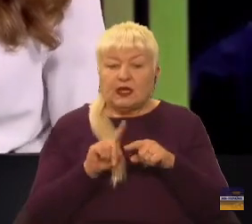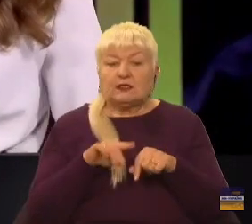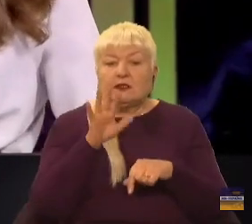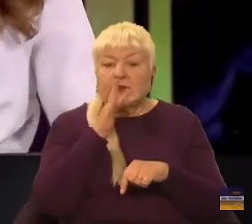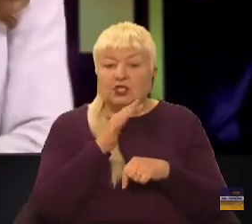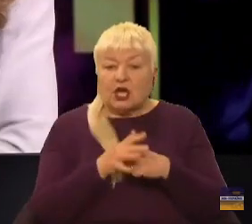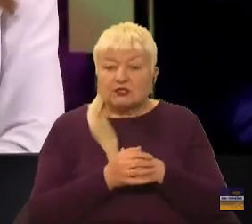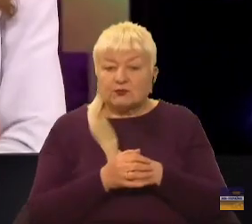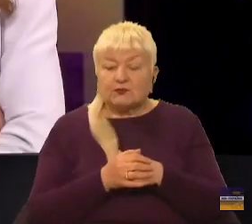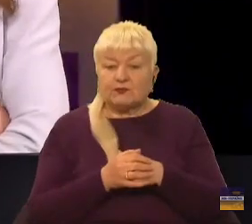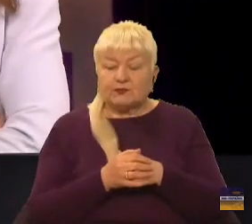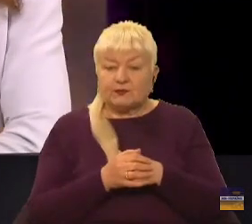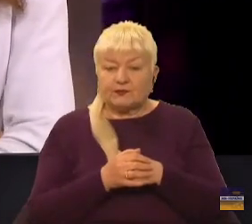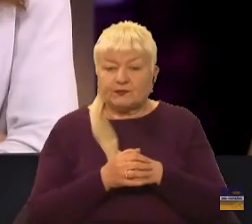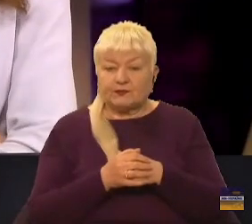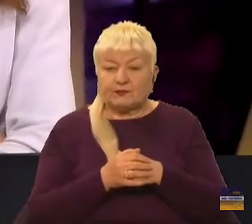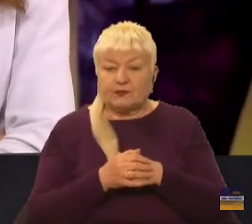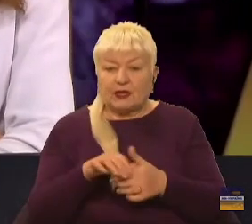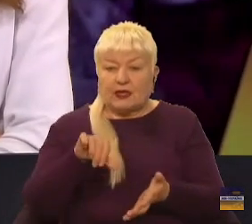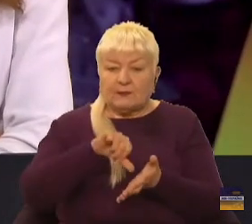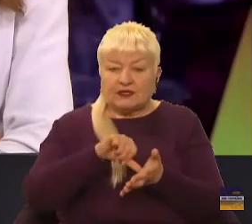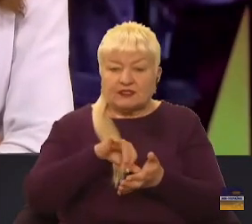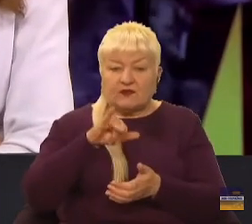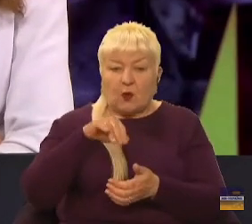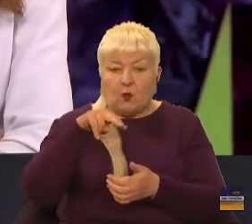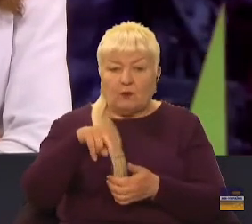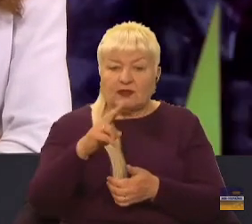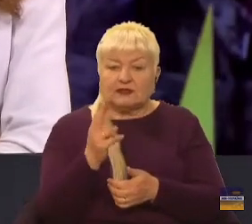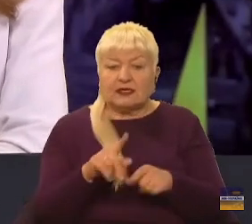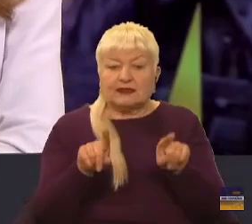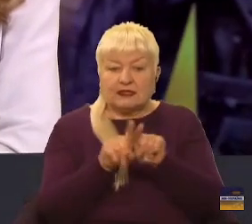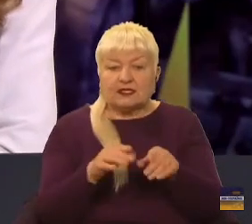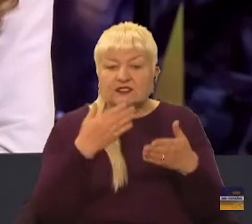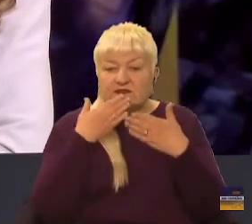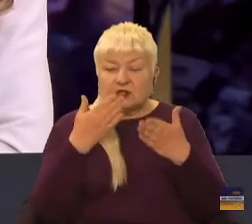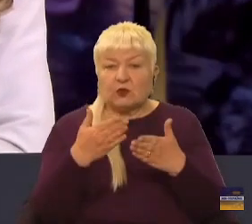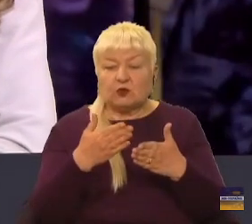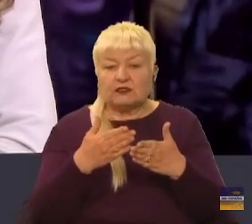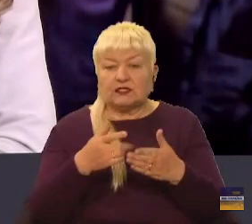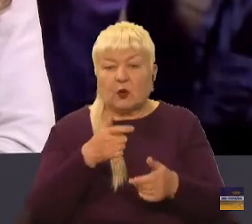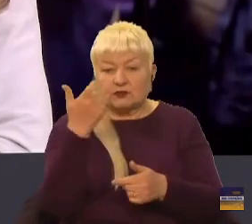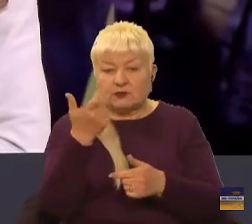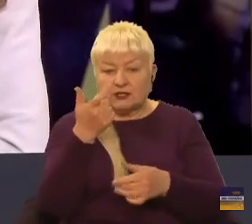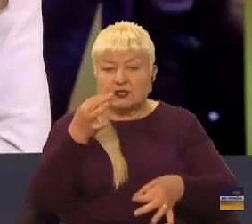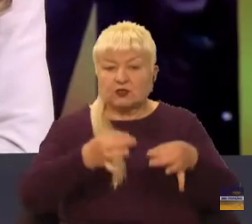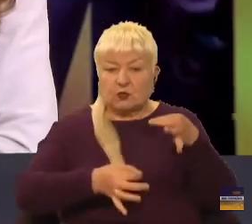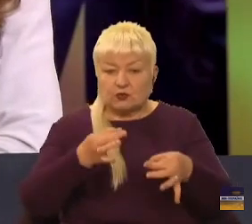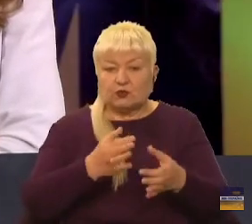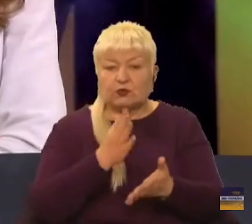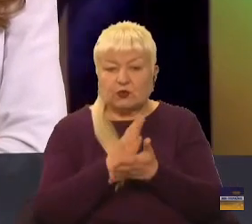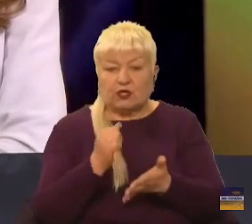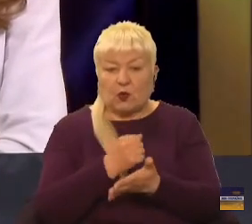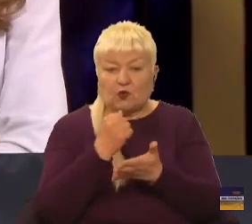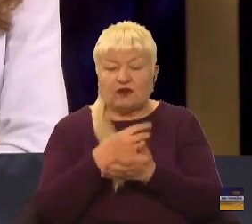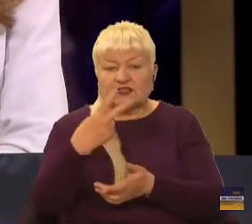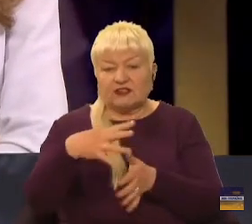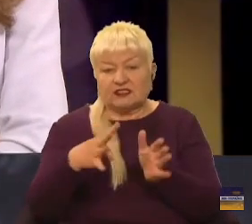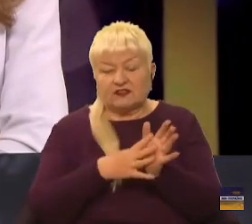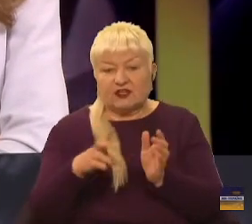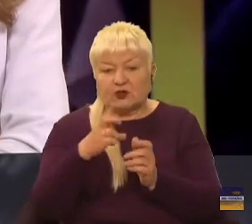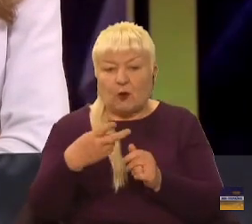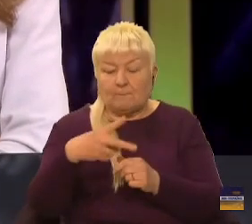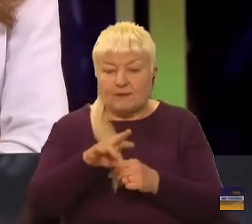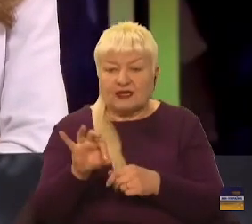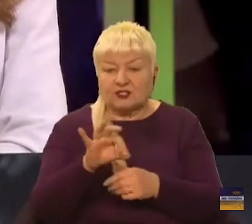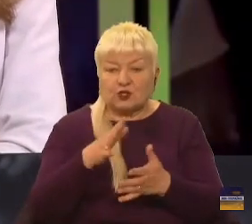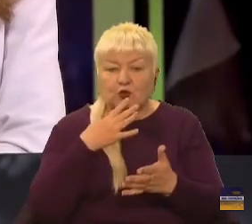представники УПЦ так само звернулись до господарського суду і є ухвала від 29 березня